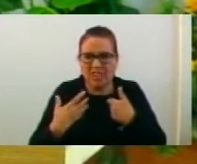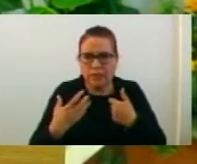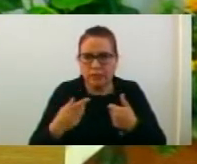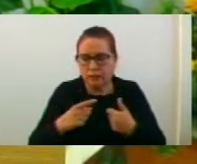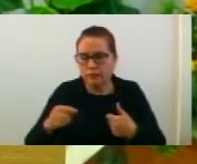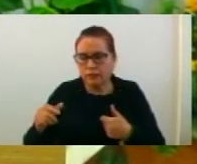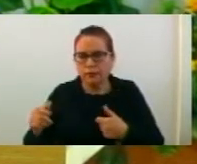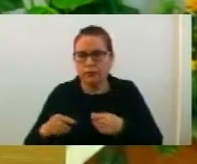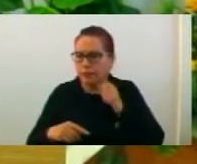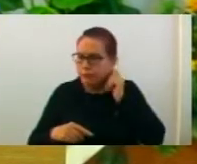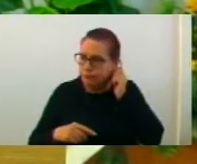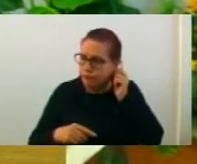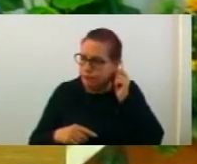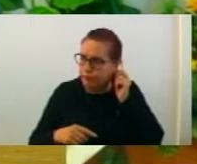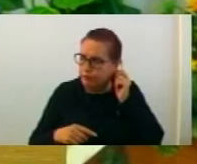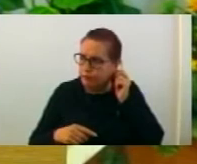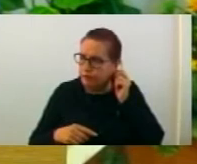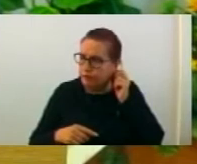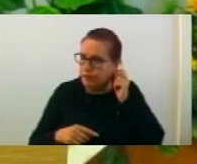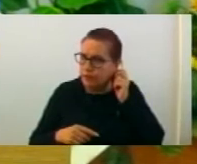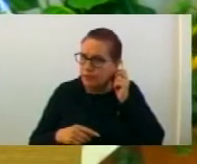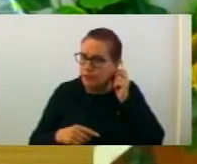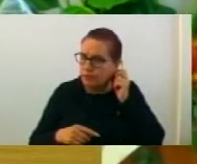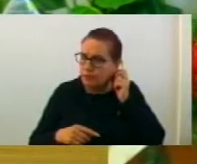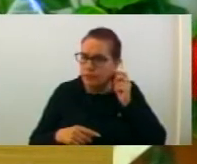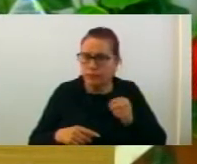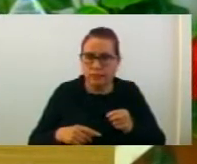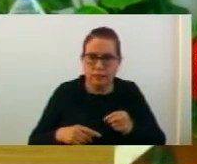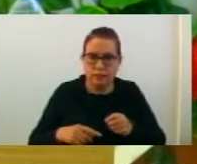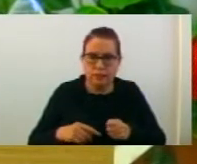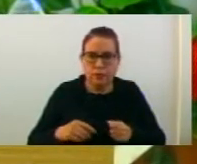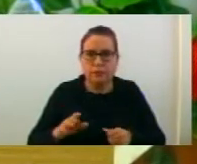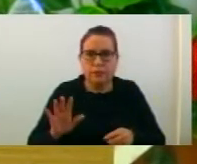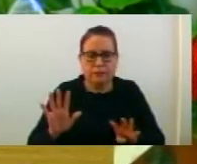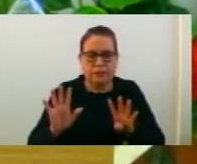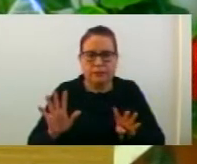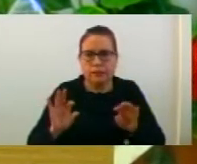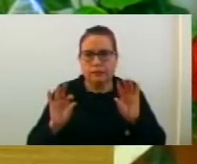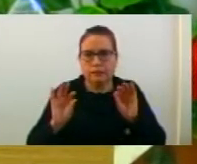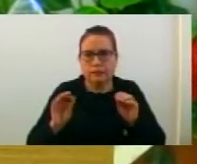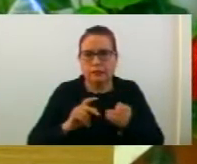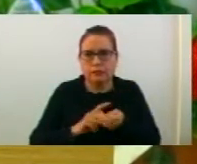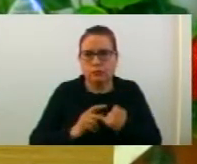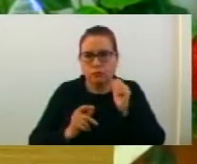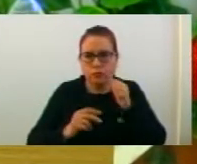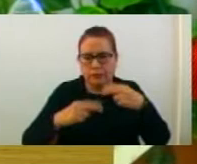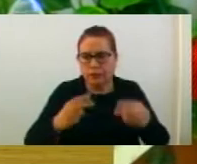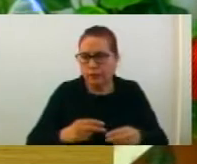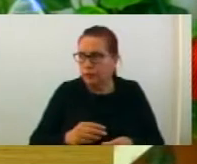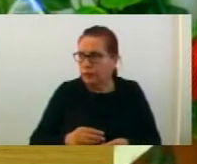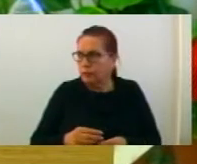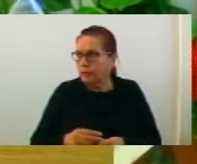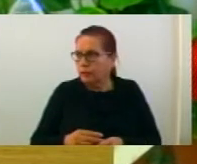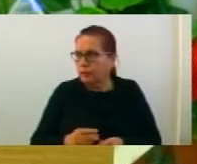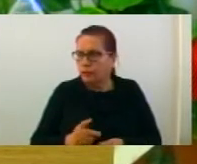од чеј стил видене. Премлювена работа по 9.10. Днем 3. Подброј 1.